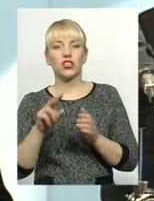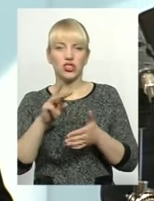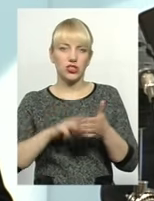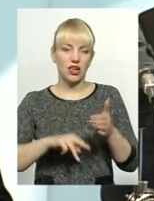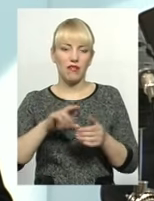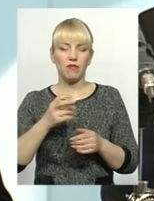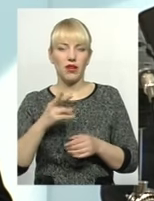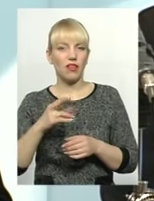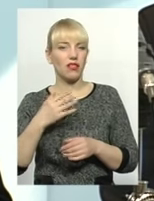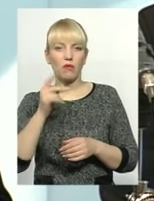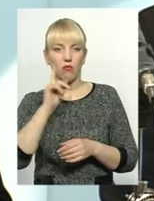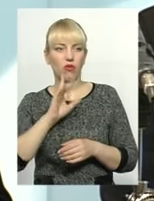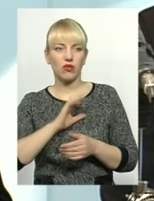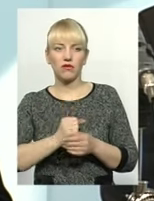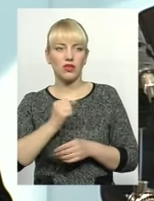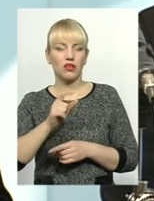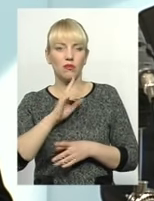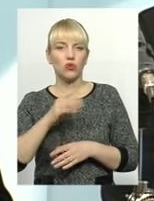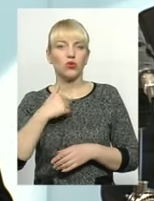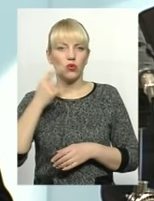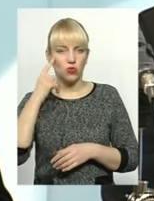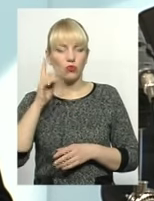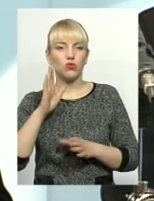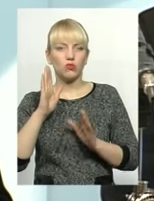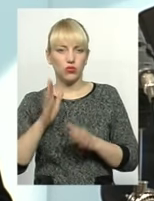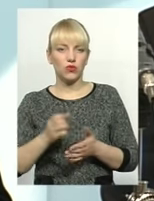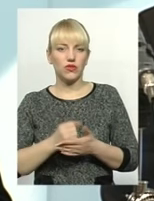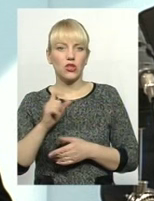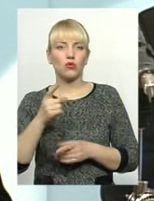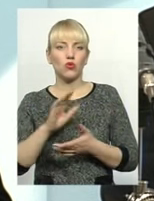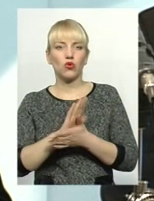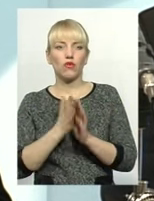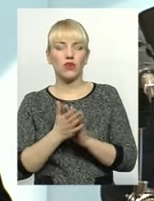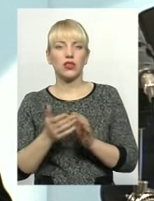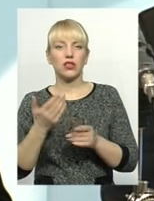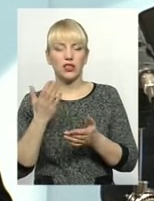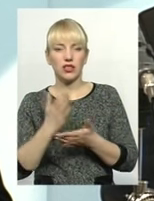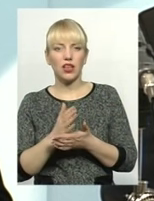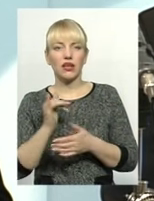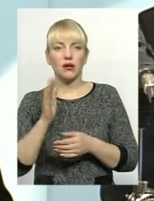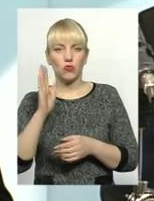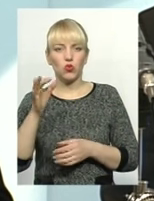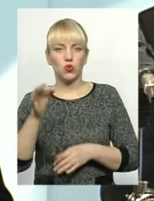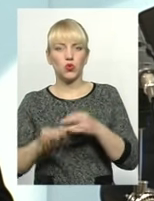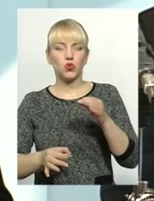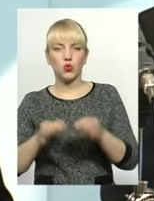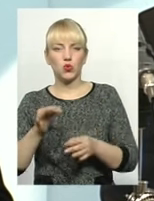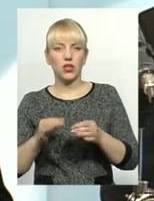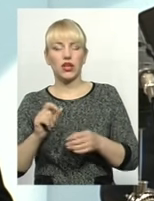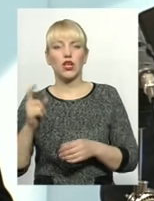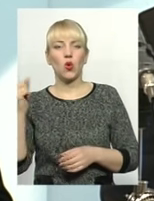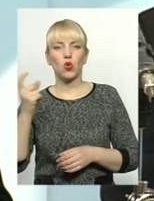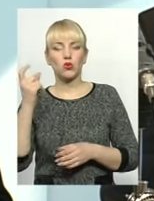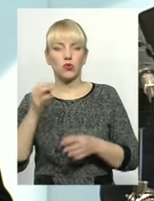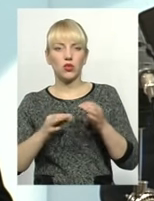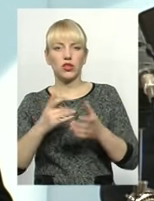виставляли, але думаю, що будуть виставляти, тому що договірні умови є, відбудуться суди, і господарський